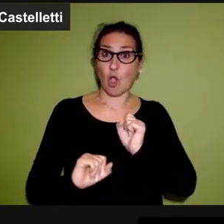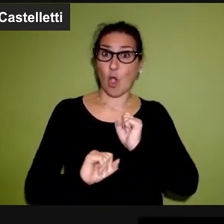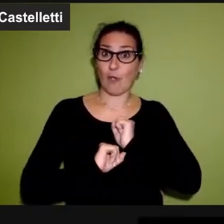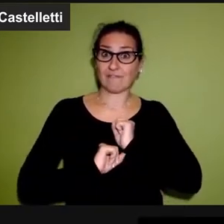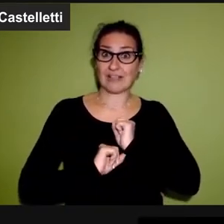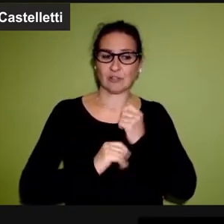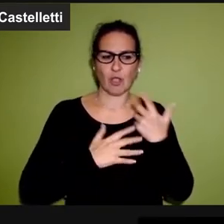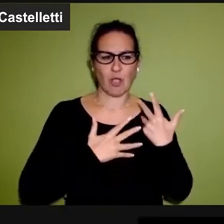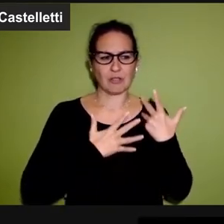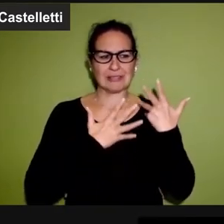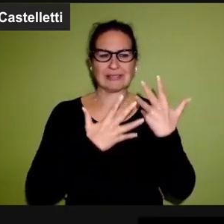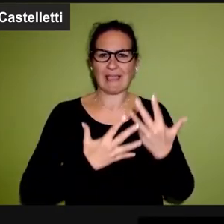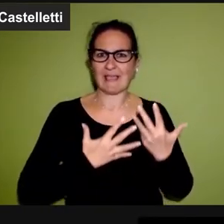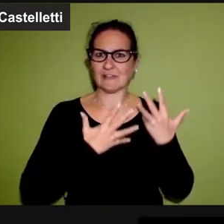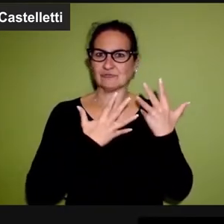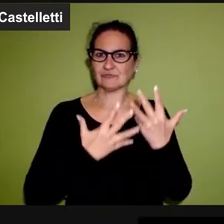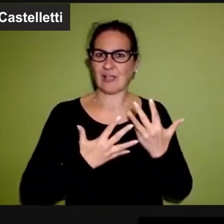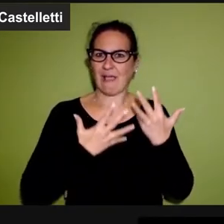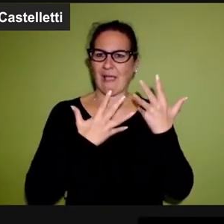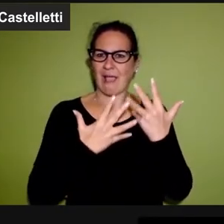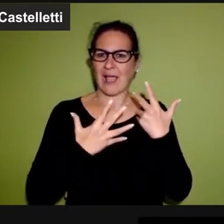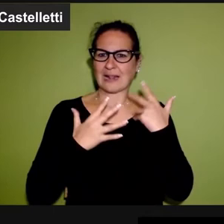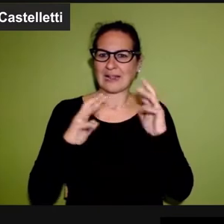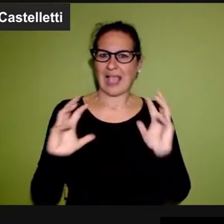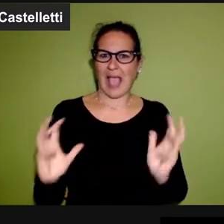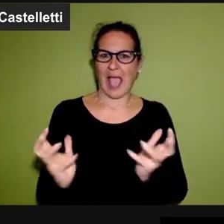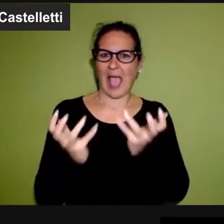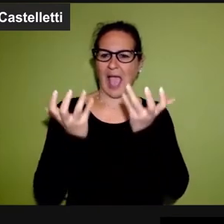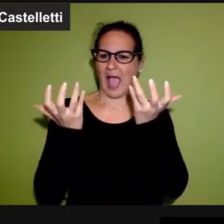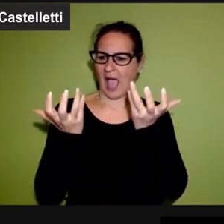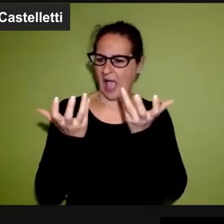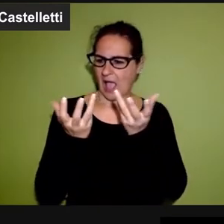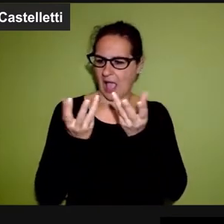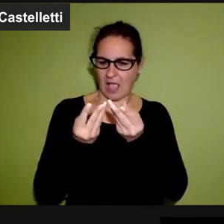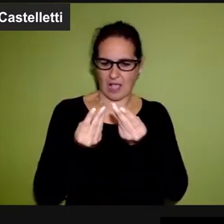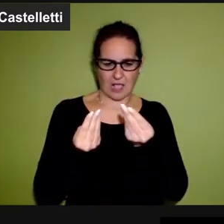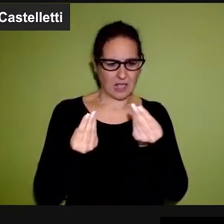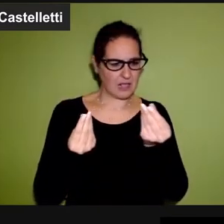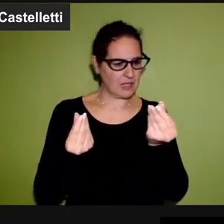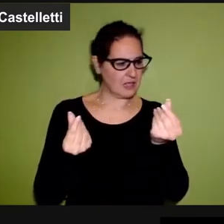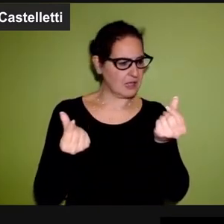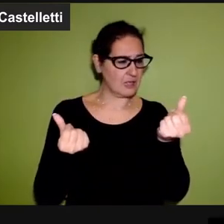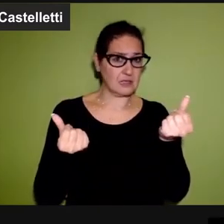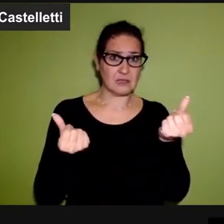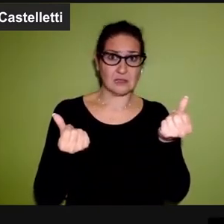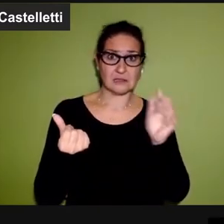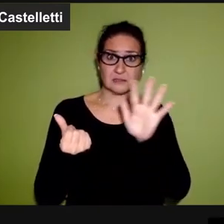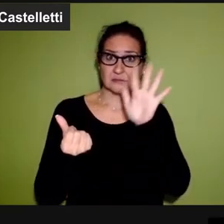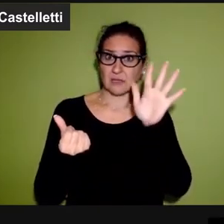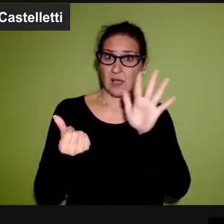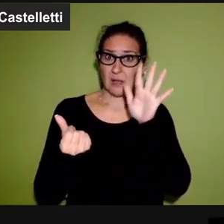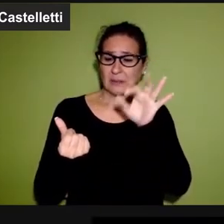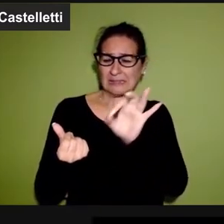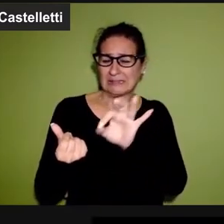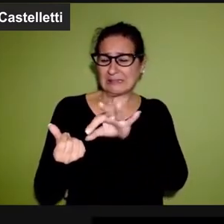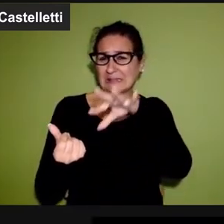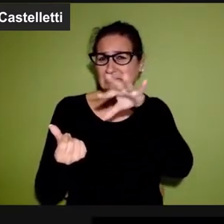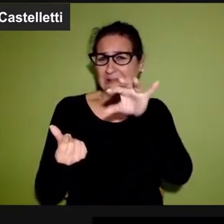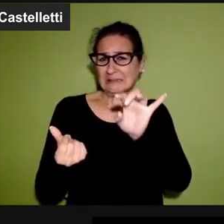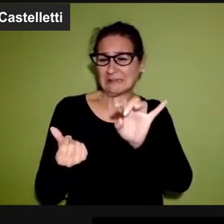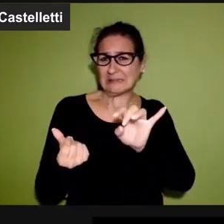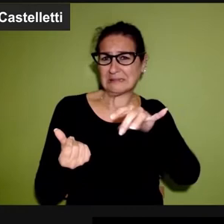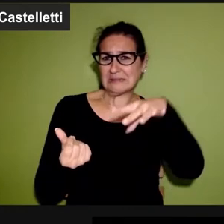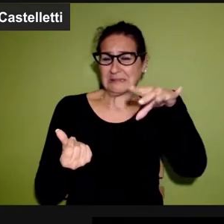Sono convinto che da alcuni decenni di arte non ci sia più quasi traccia, ci sono alcune eccezioni.